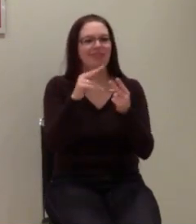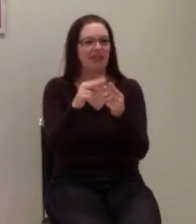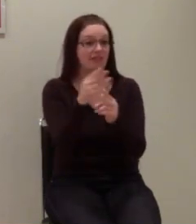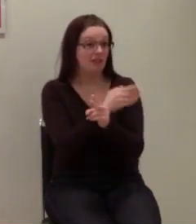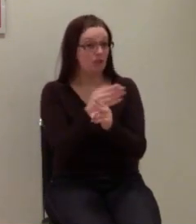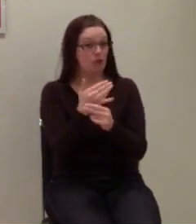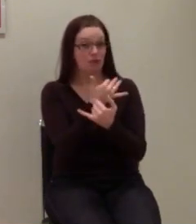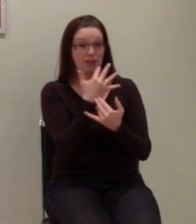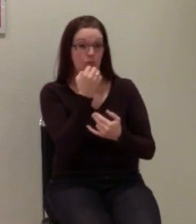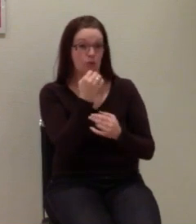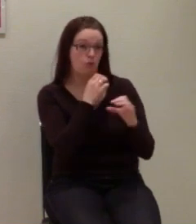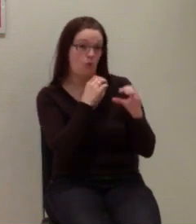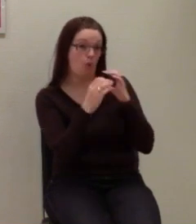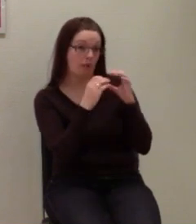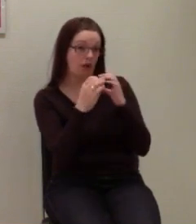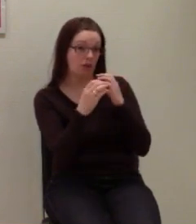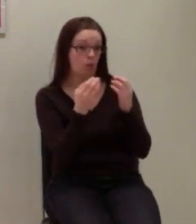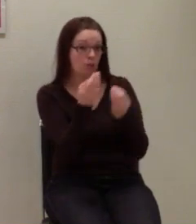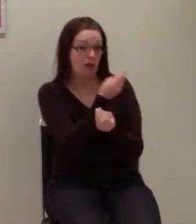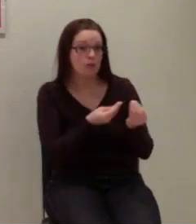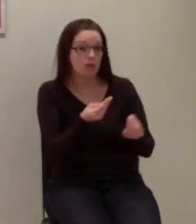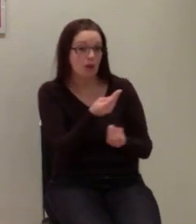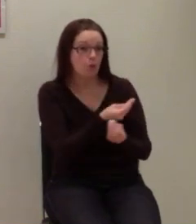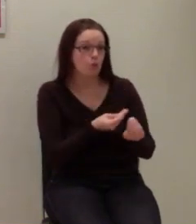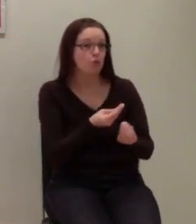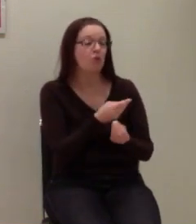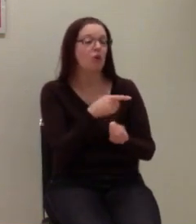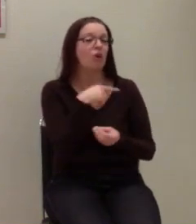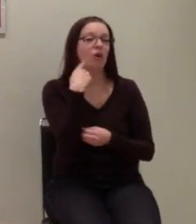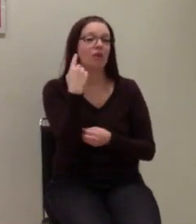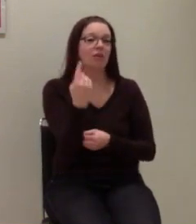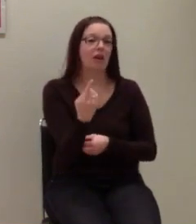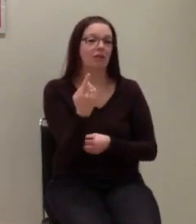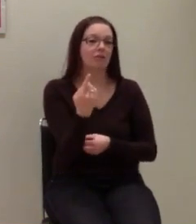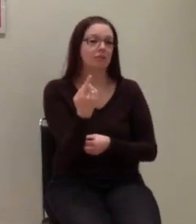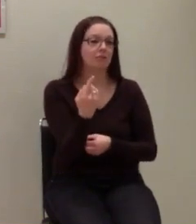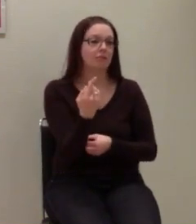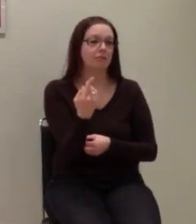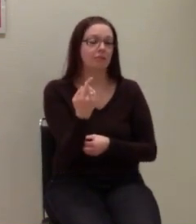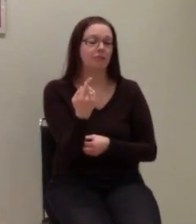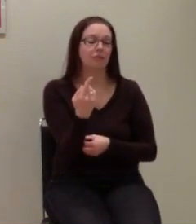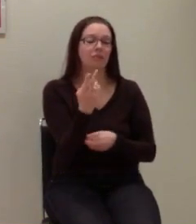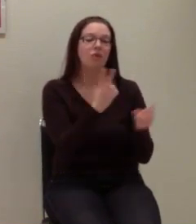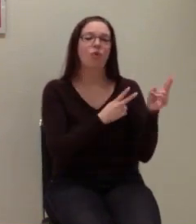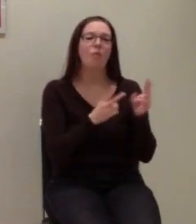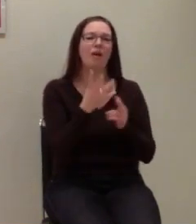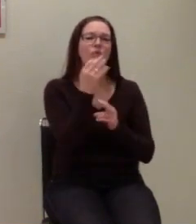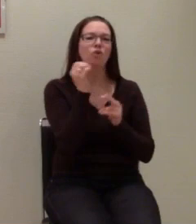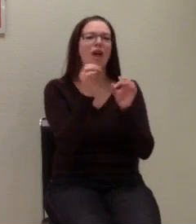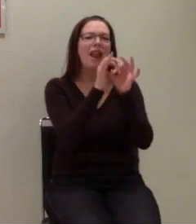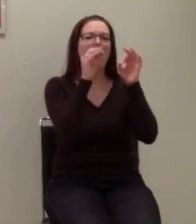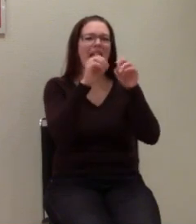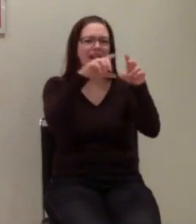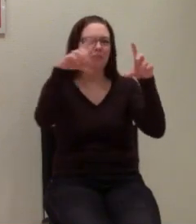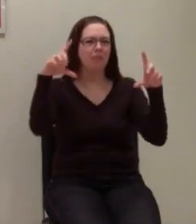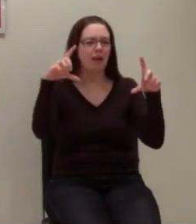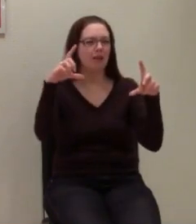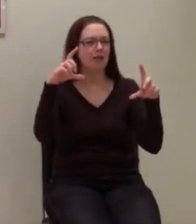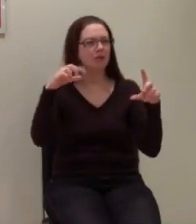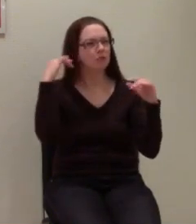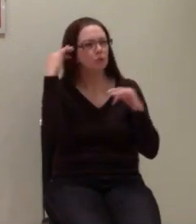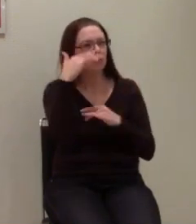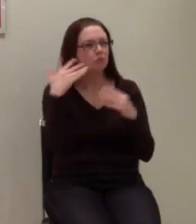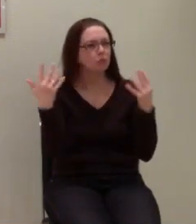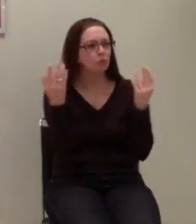und die eigentlich angedachte Erarbeitung eines Leitbildes dann vielleicht online oder am nächsten